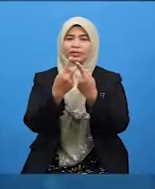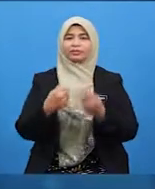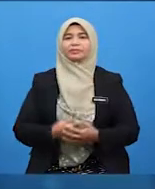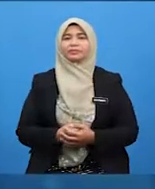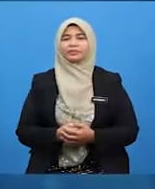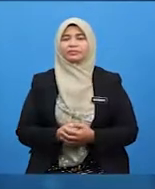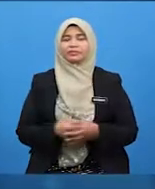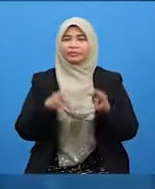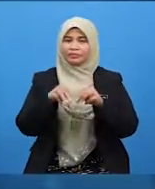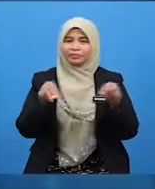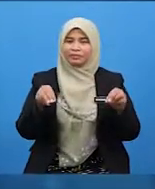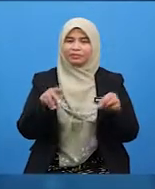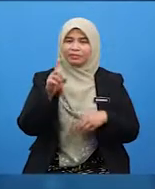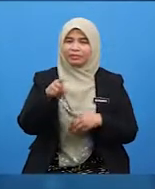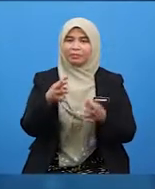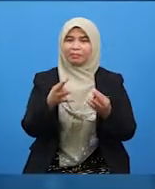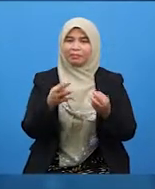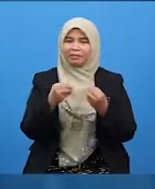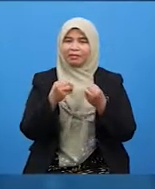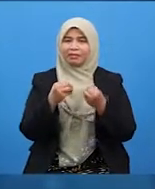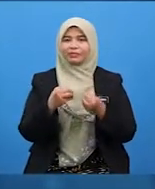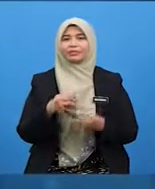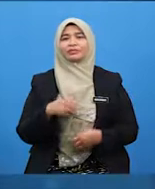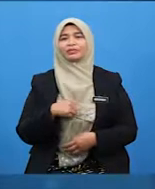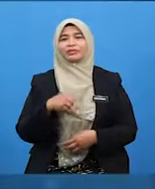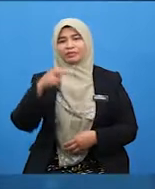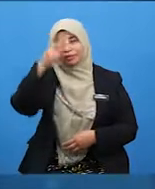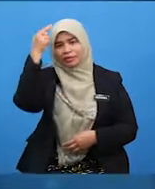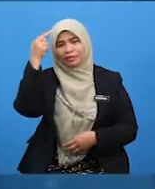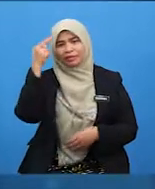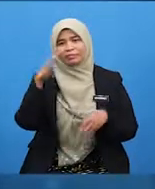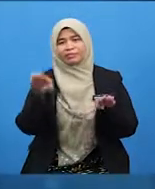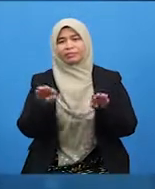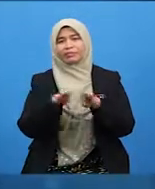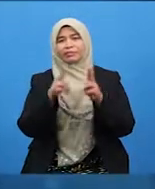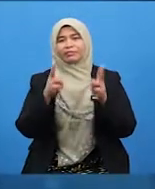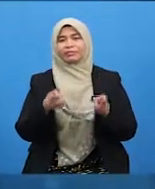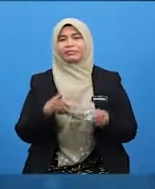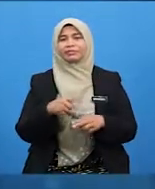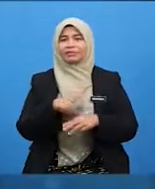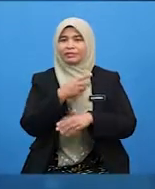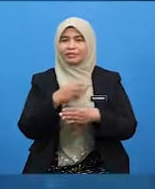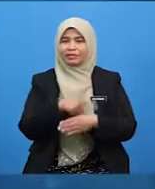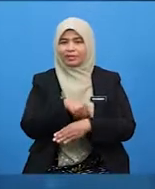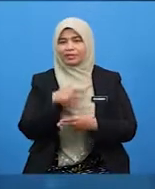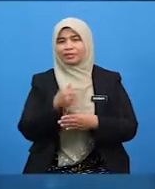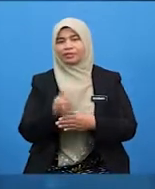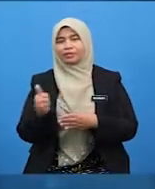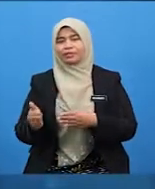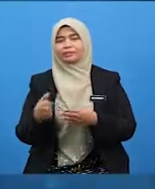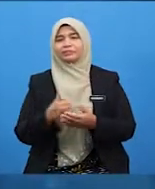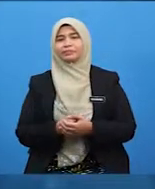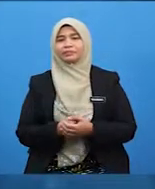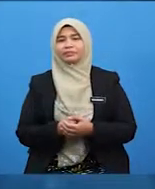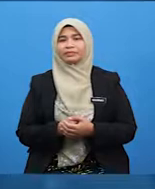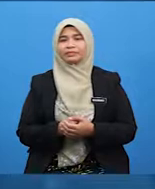Bersama-sama Sebagai umatnya Bukan di hari akhirat nanti Maka